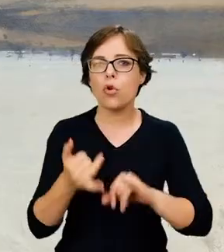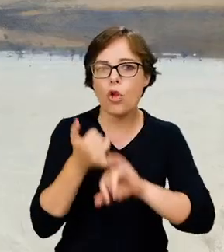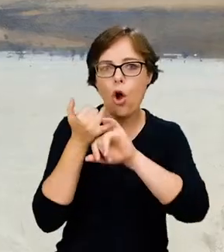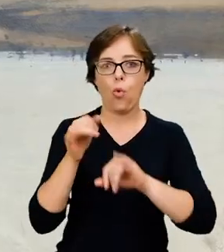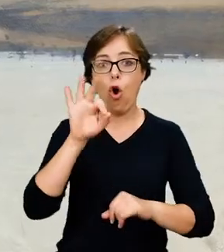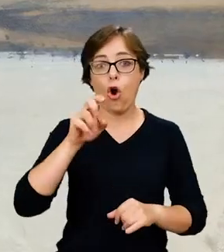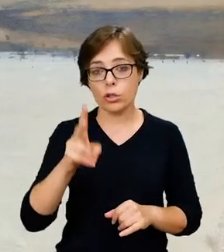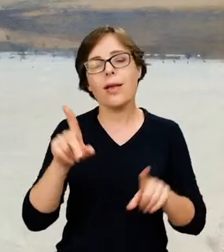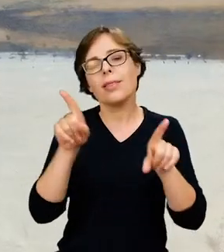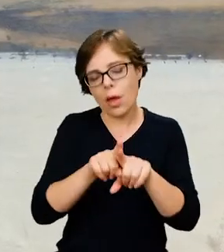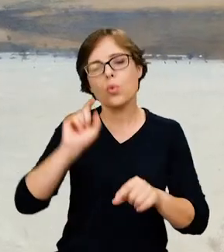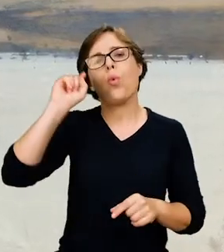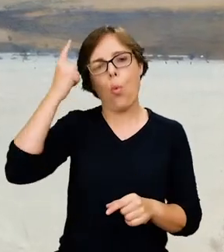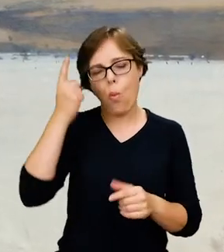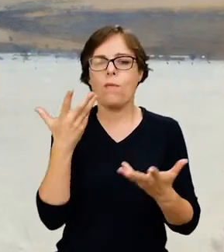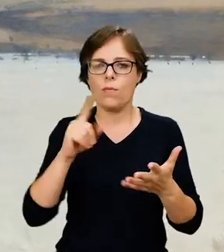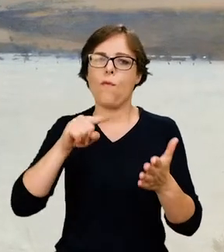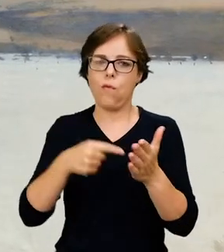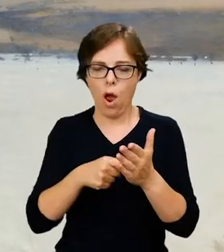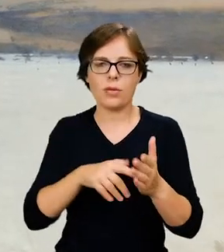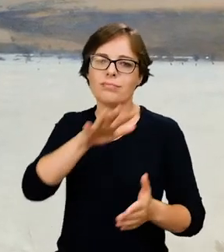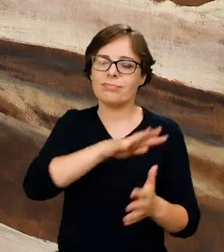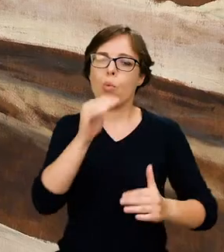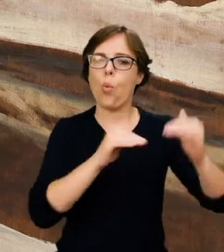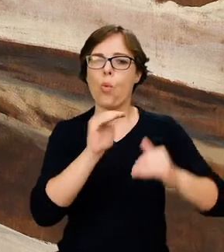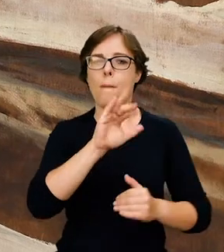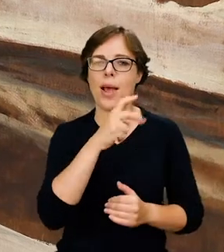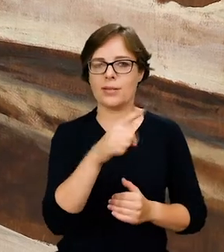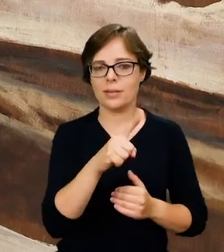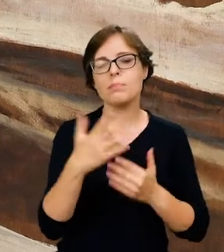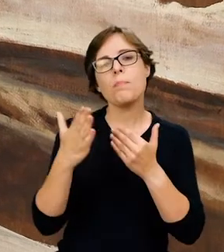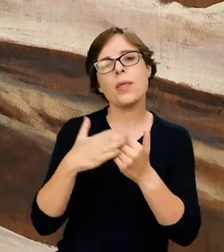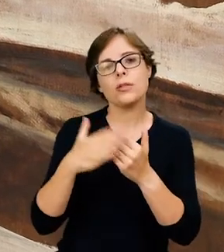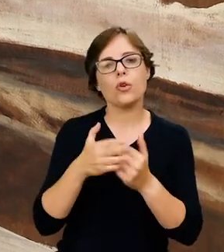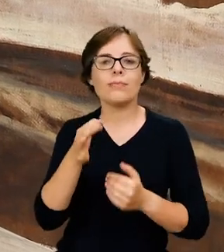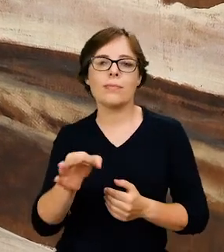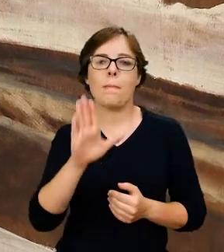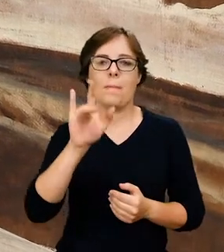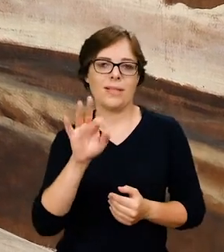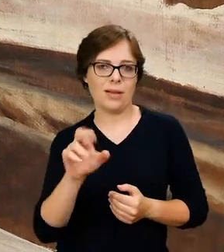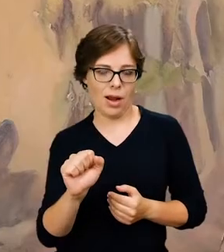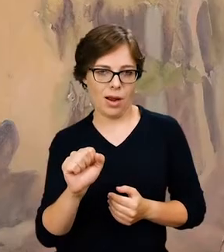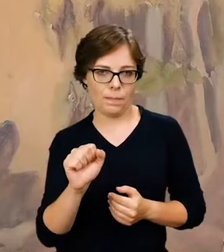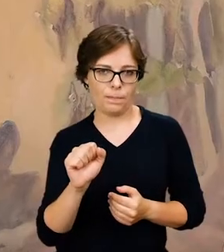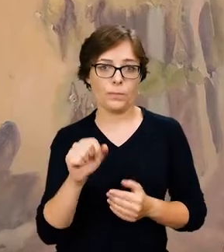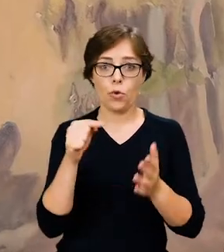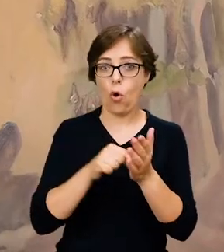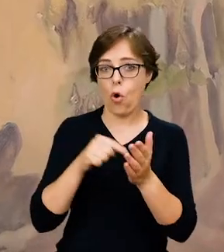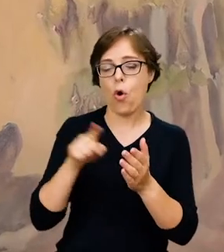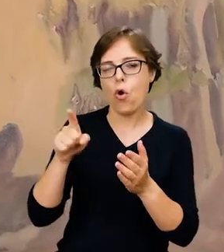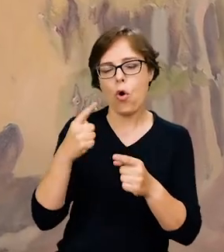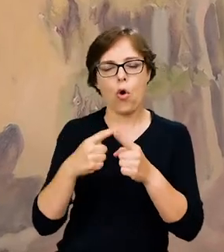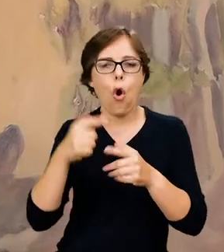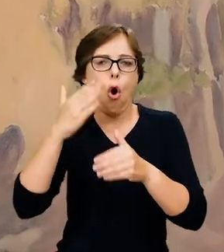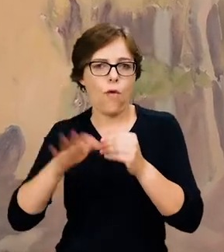Osiek, no i przede wszystkim właśnie Beskid, okolice Bystrej, gdzie pod